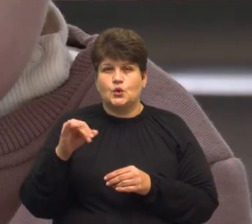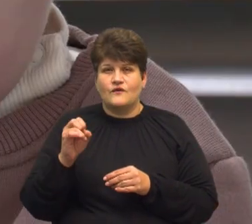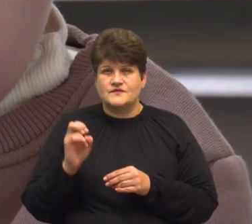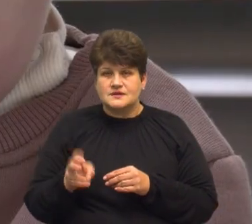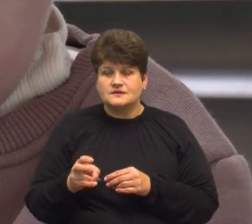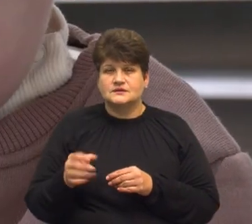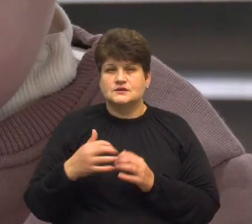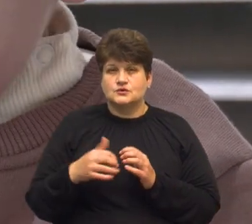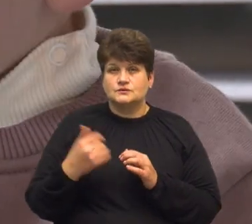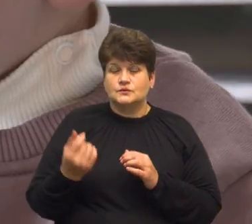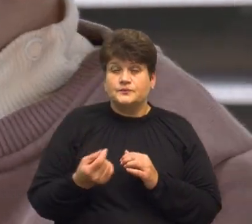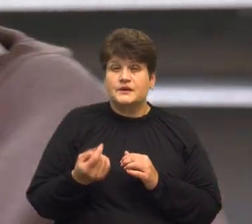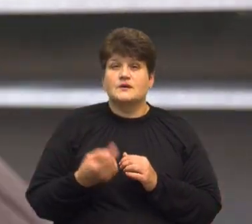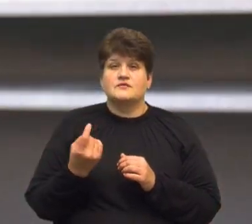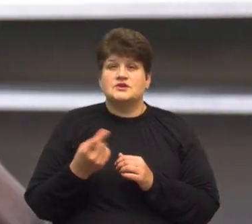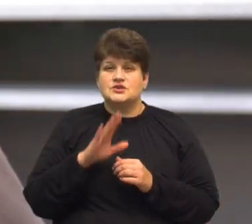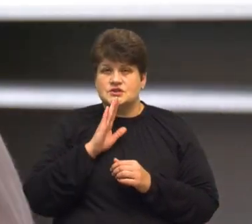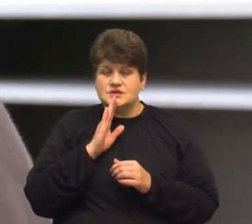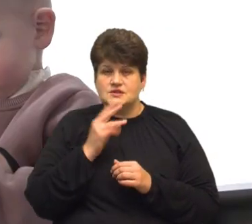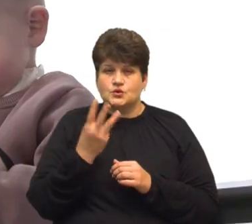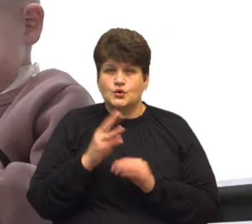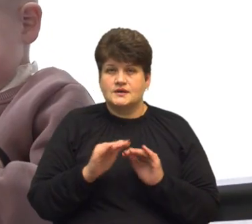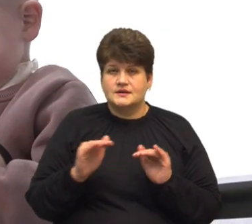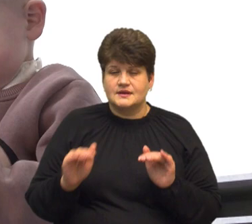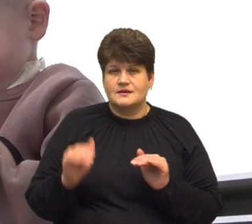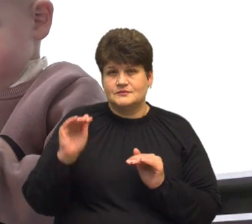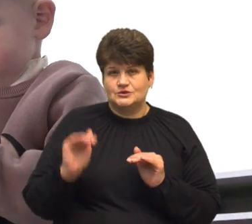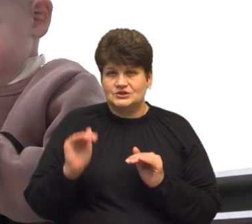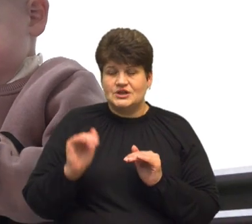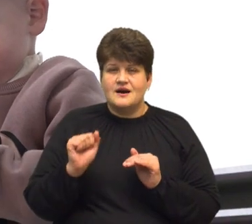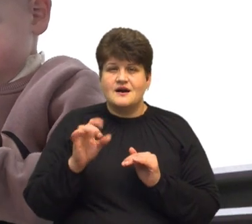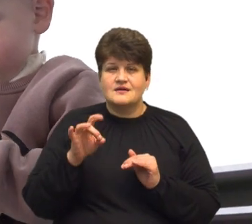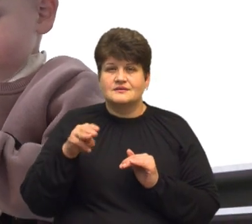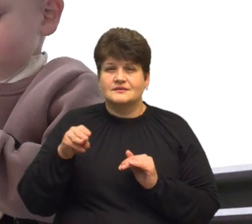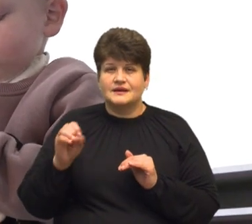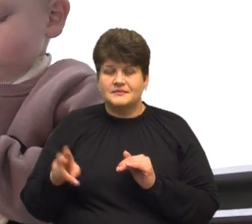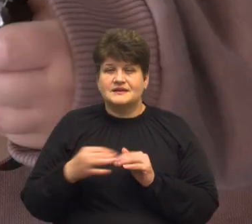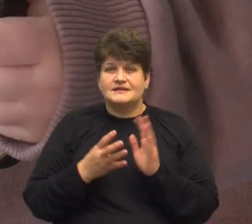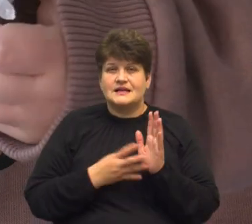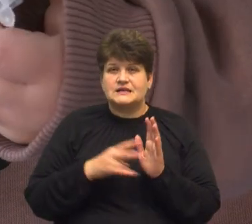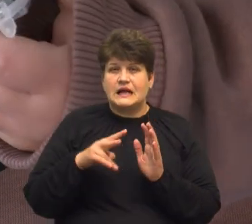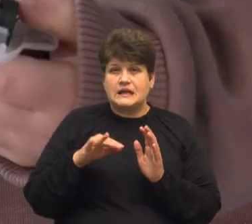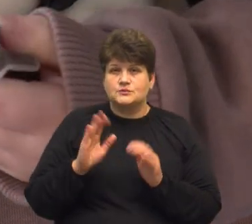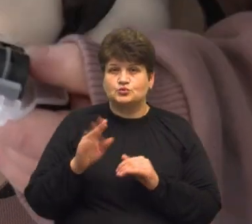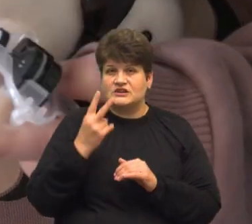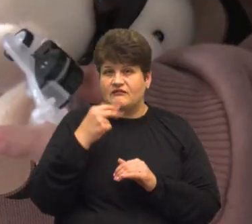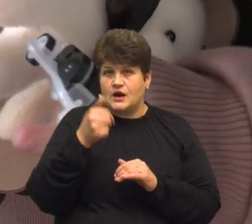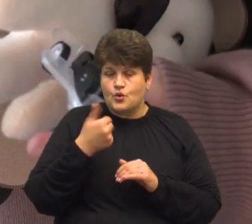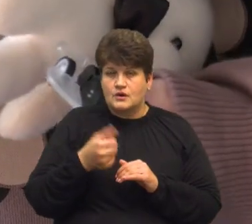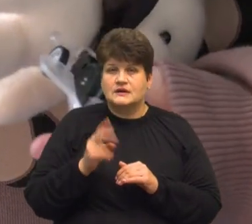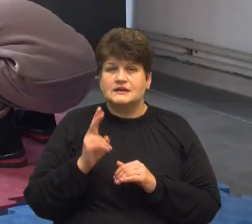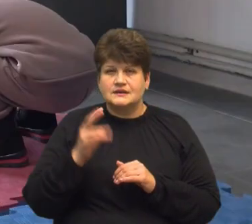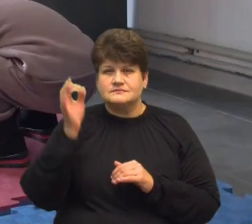У жінки троє дітей. Наймолодший із них – Артем. 19 листопада хлопчикові виповниться два роки. Катерина